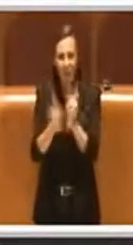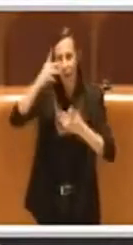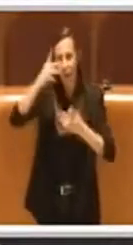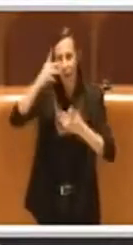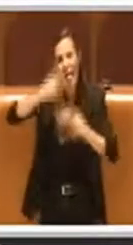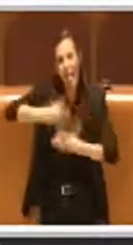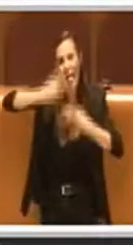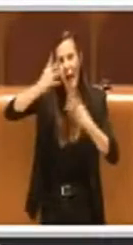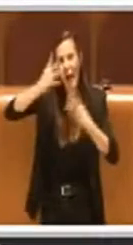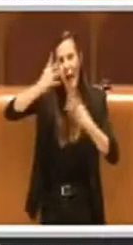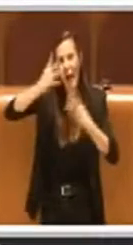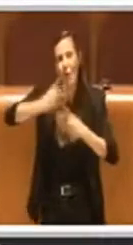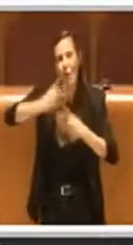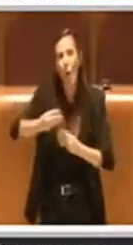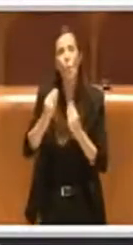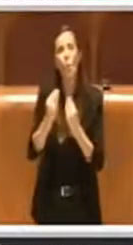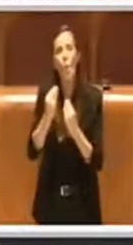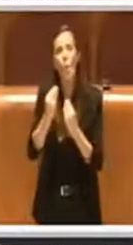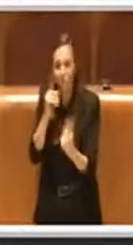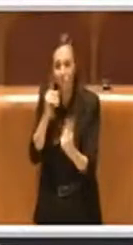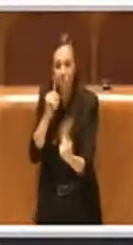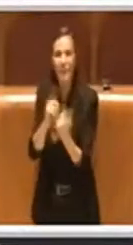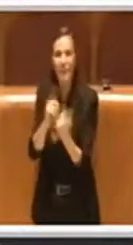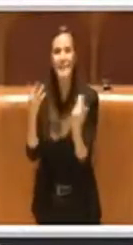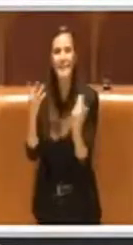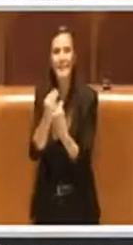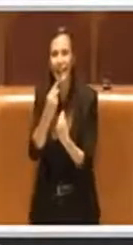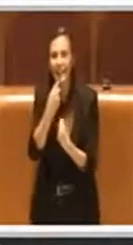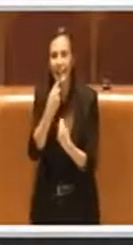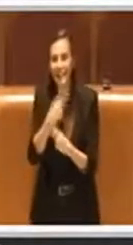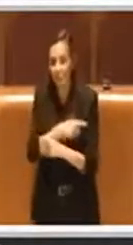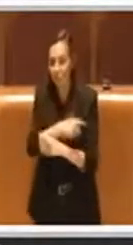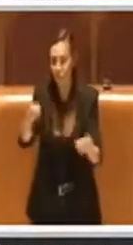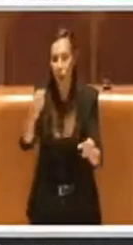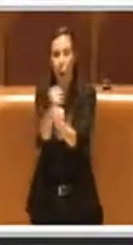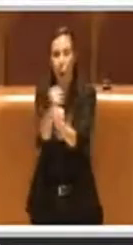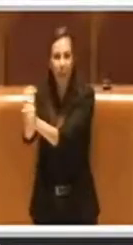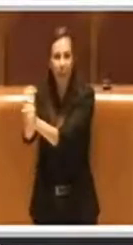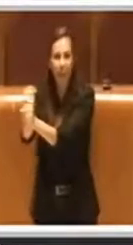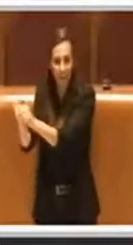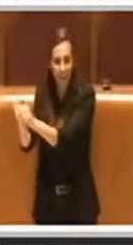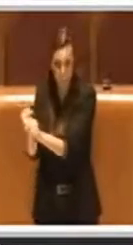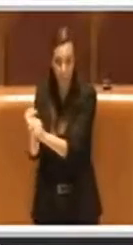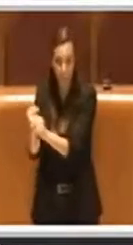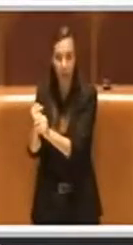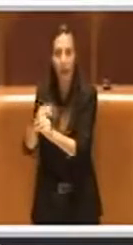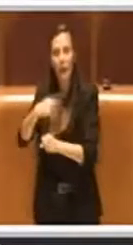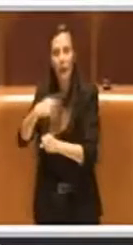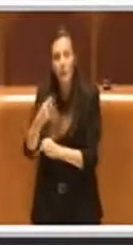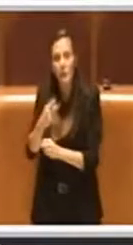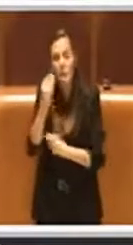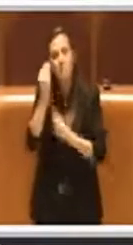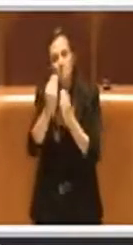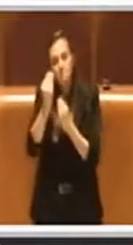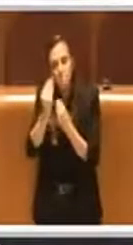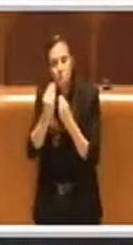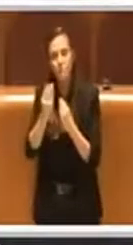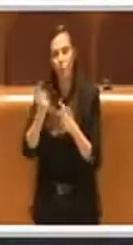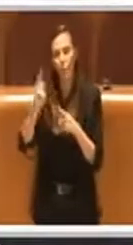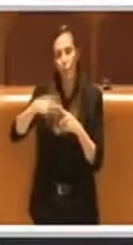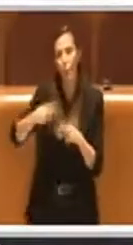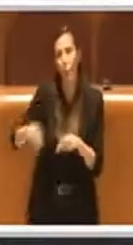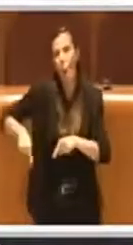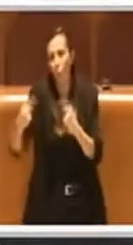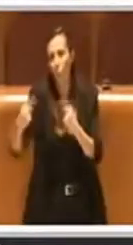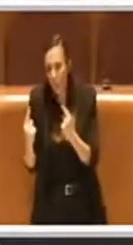'ambito degli incontri con gli operatori e poi è stata integrata per tener conto delle proposte delle opposizioni, è stata